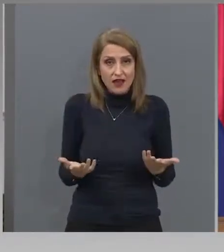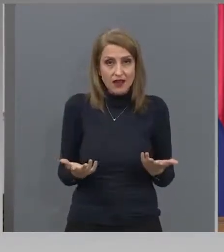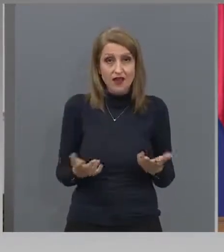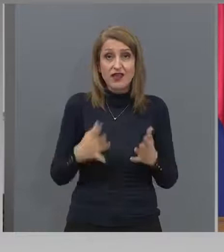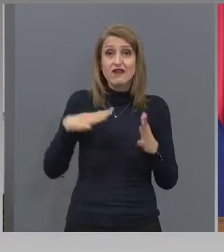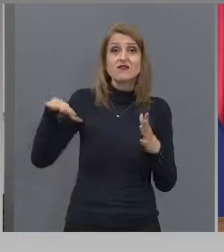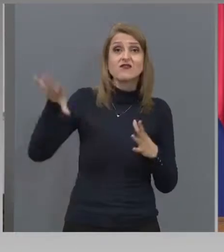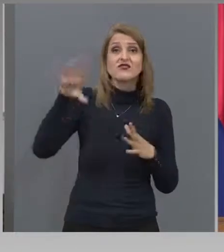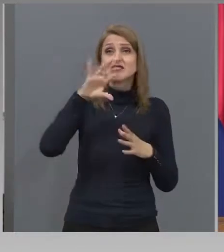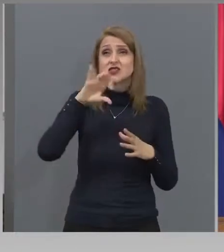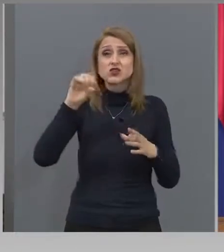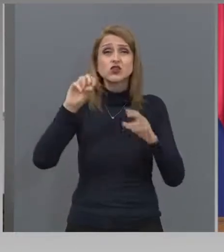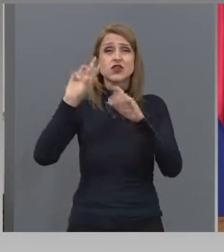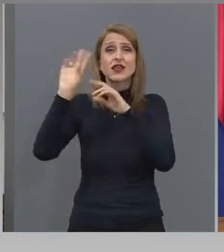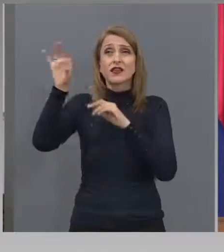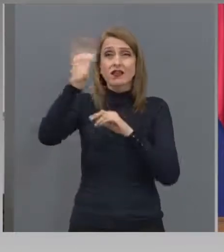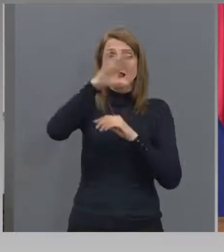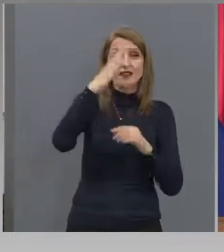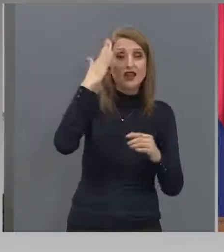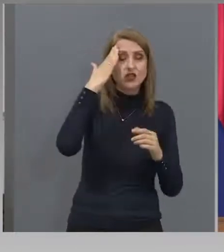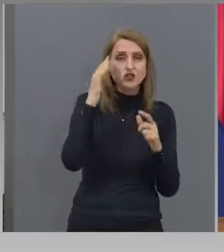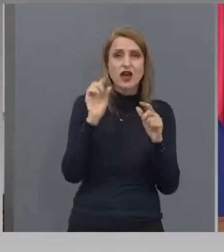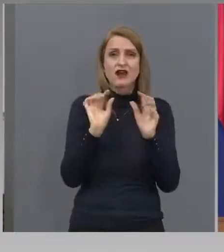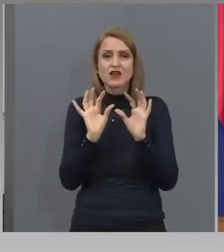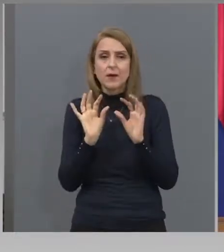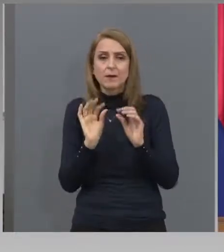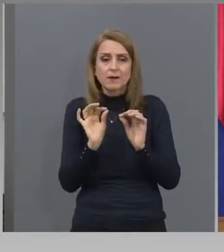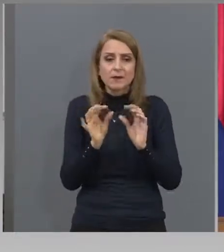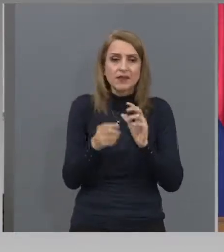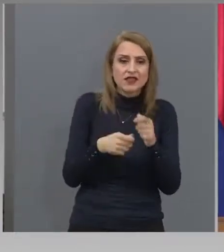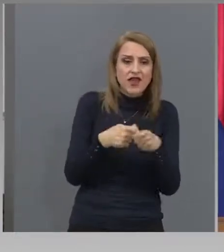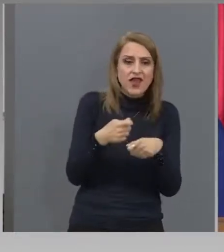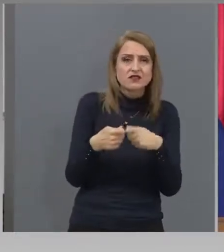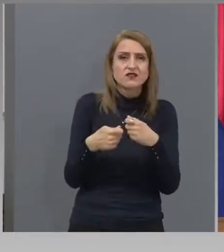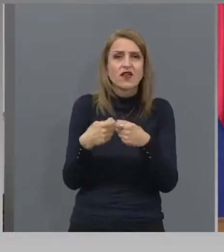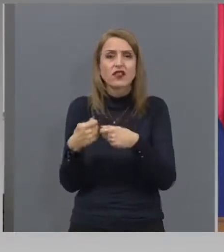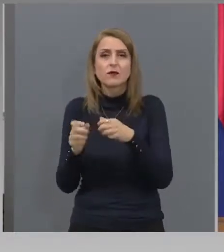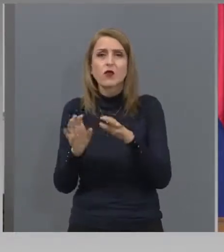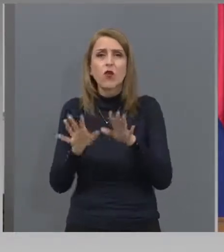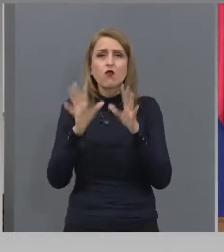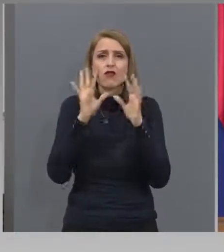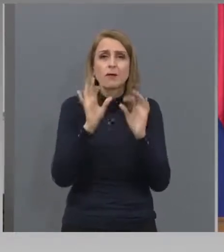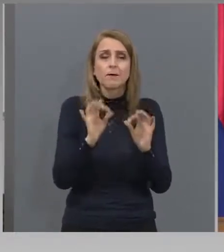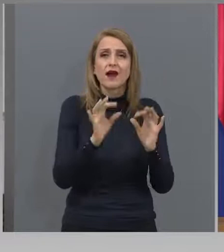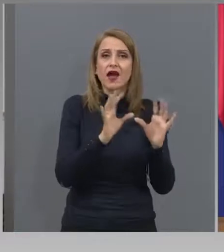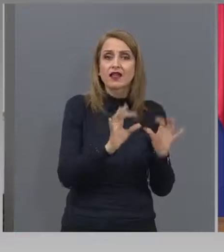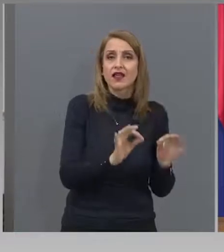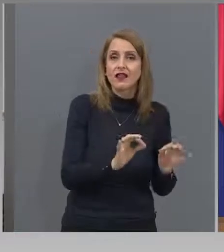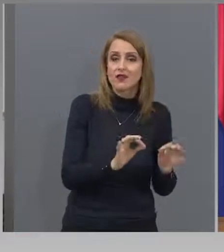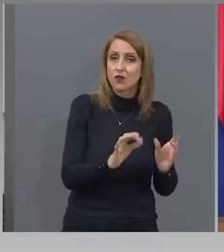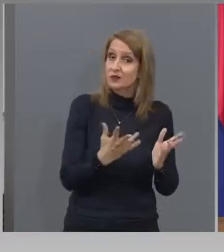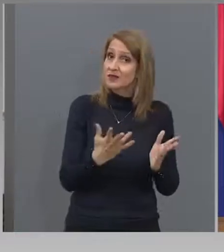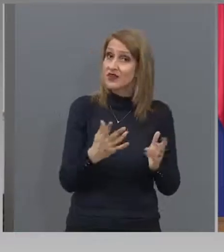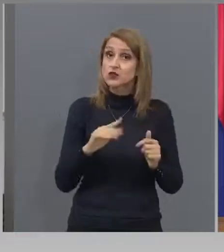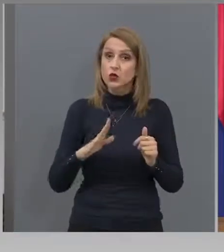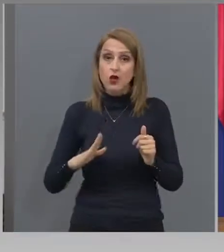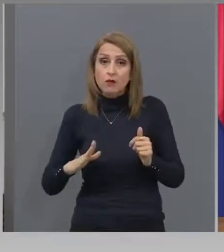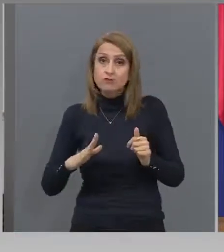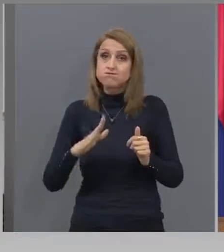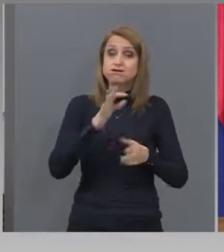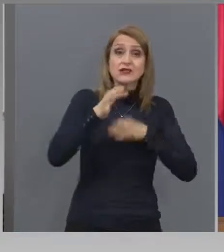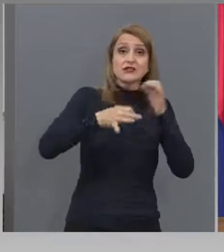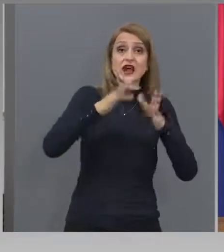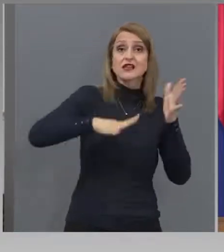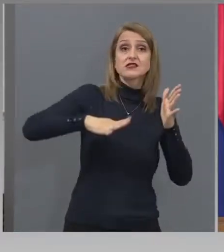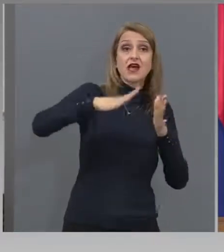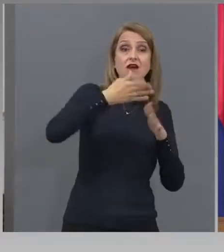пипат, ама толкова внимателно, толкова всички ги е страх, защото изведнъж, като виждате, тръгна ескалация и почват да умират хора.